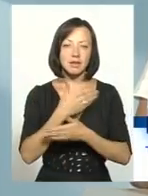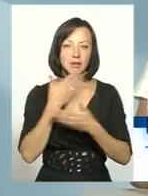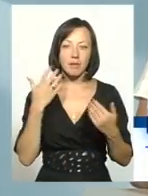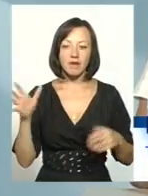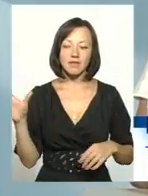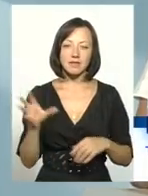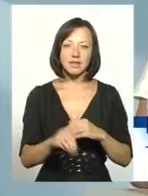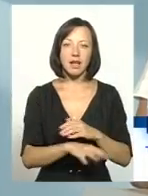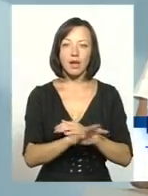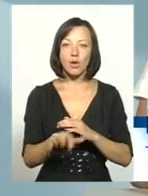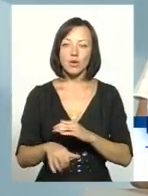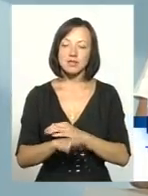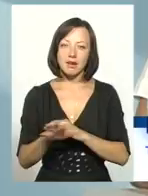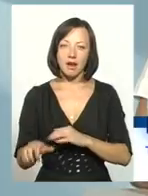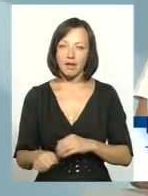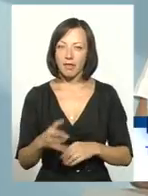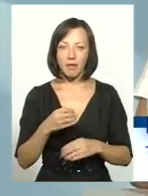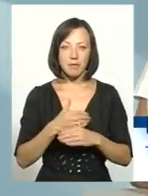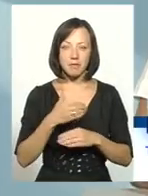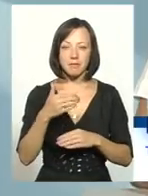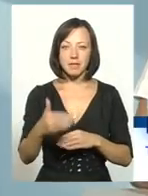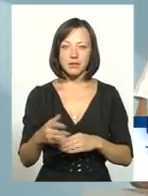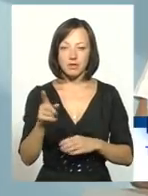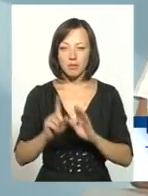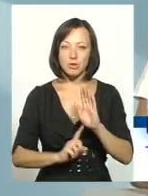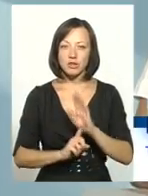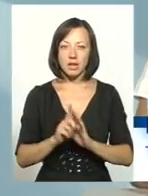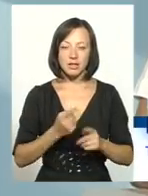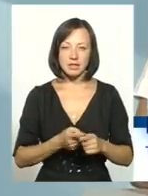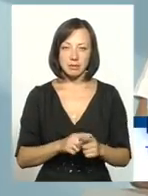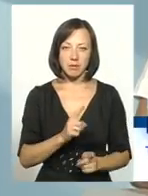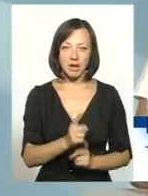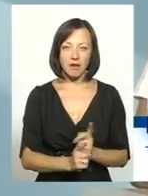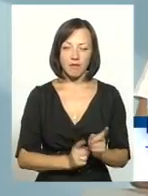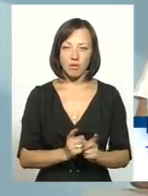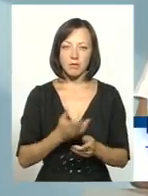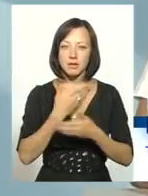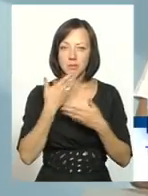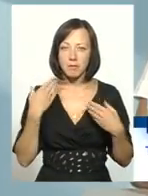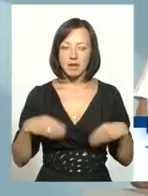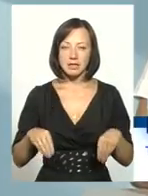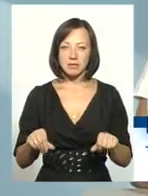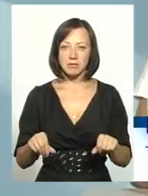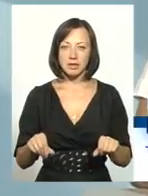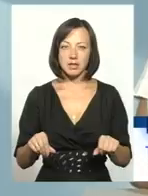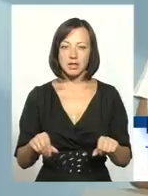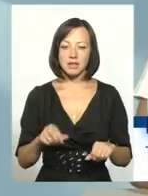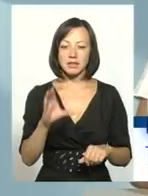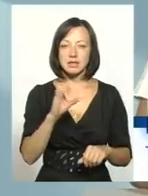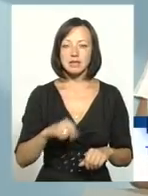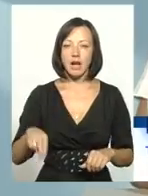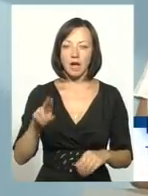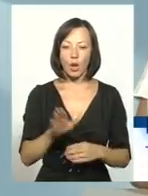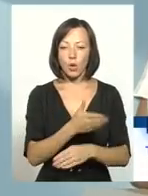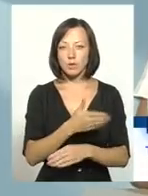розкрадяна. Не пізно ліва кинулися, це не оборвано. Нема землі. Садок розпайований,